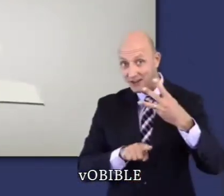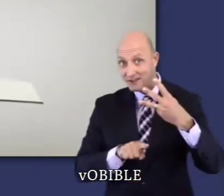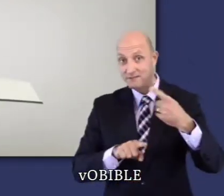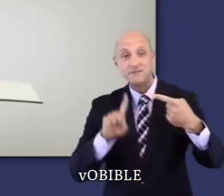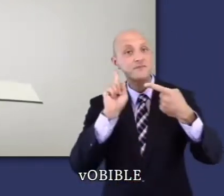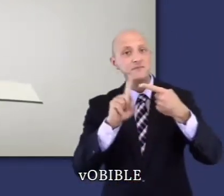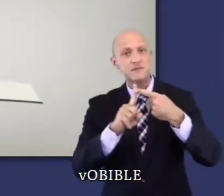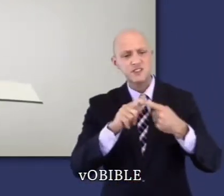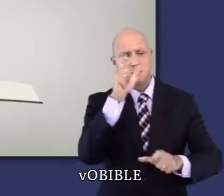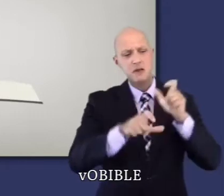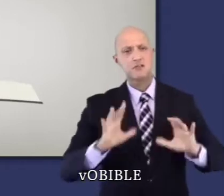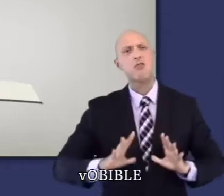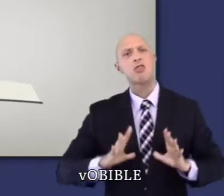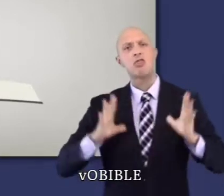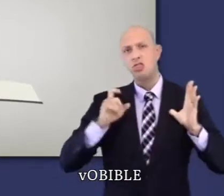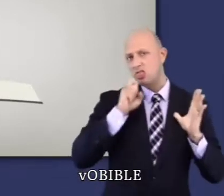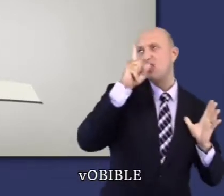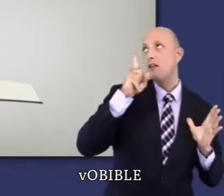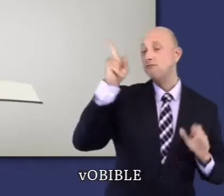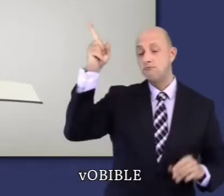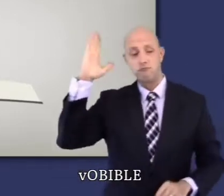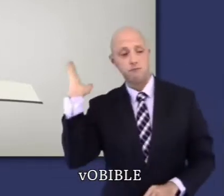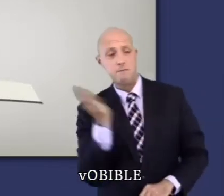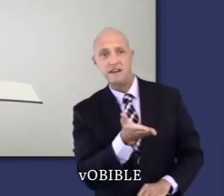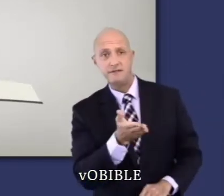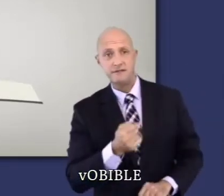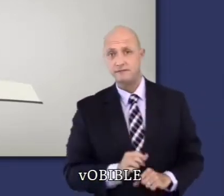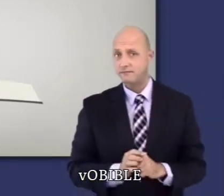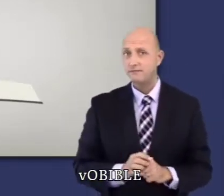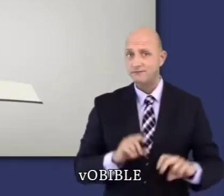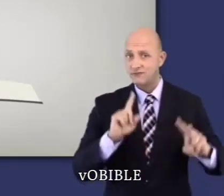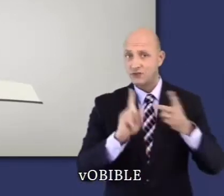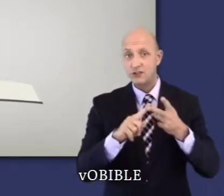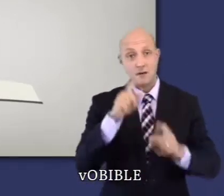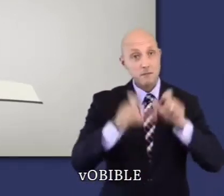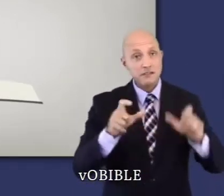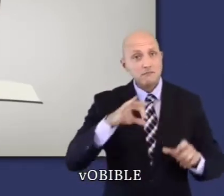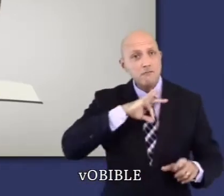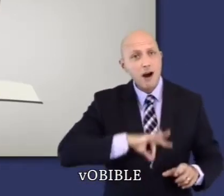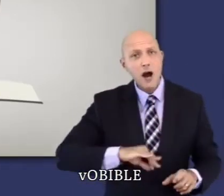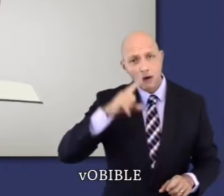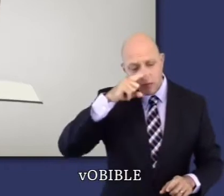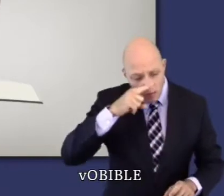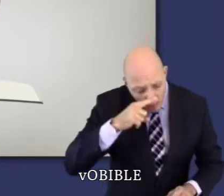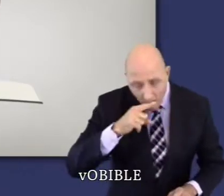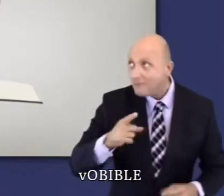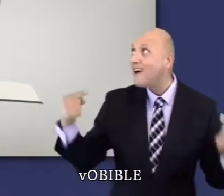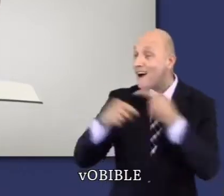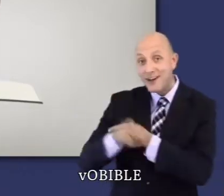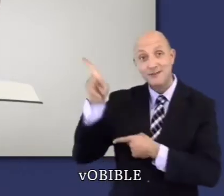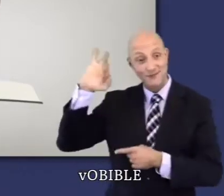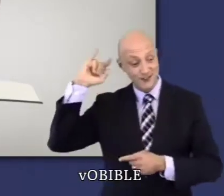Au cours de votre lecture du livre de l'Exode, vous verrez que Jéhovah peut humilier les orgueilleux, mais qu'il utilise les humbles pour